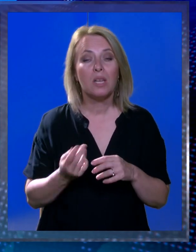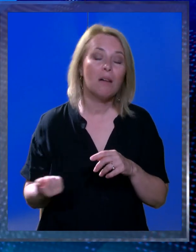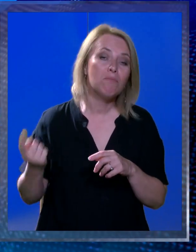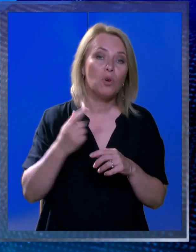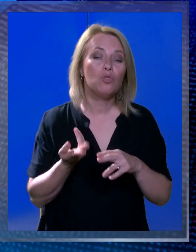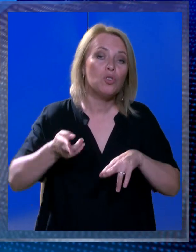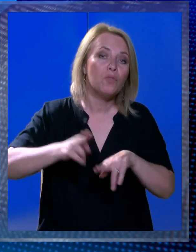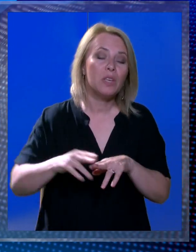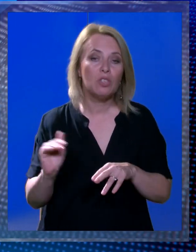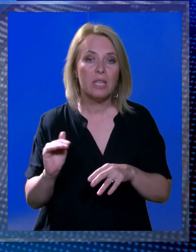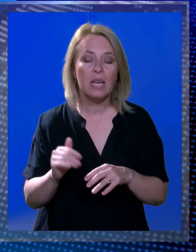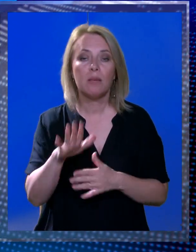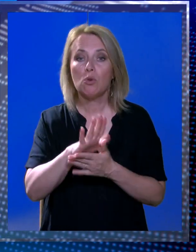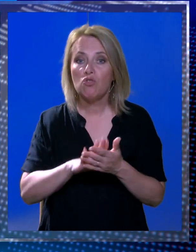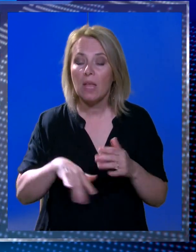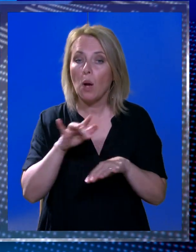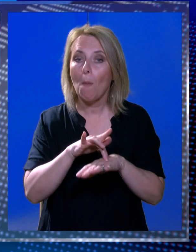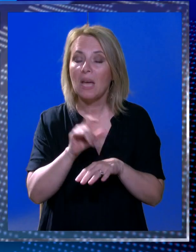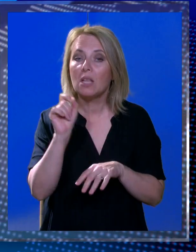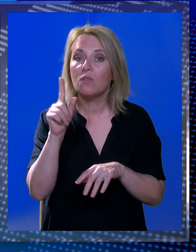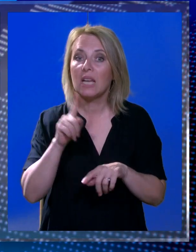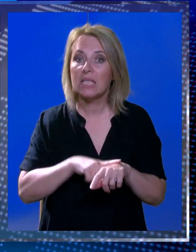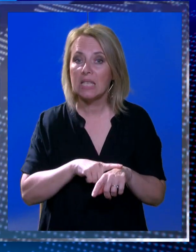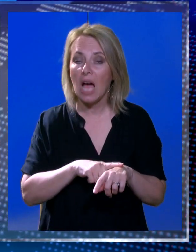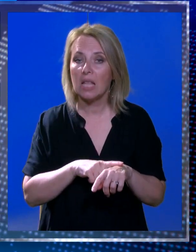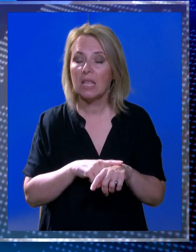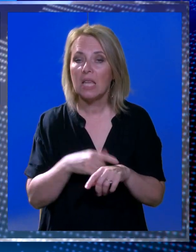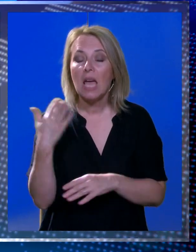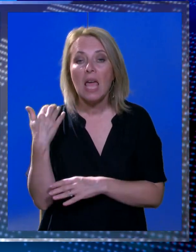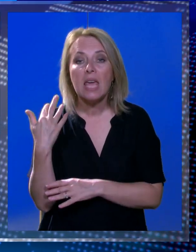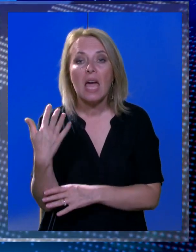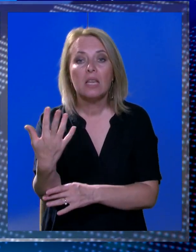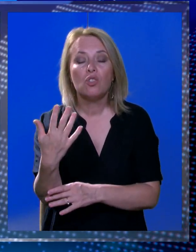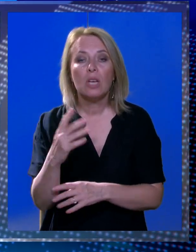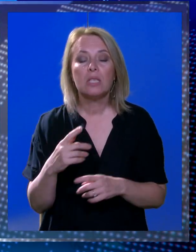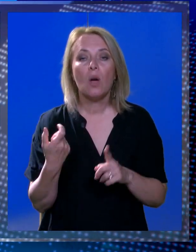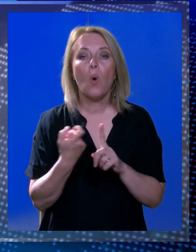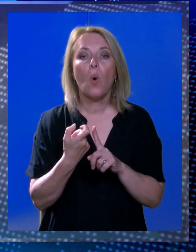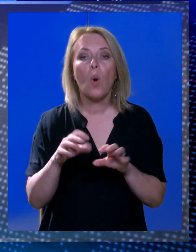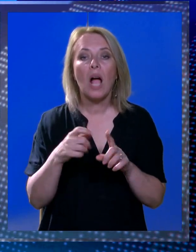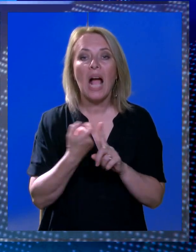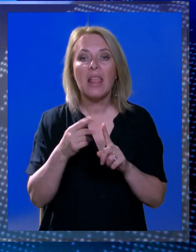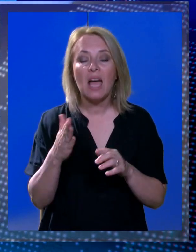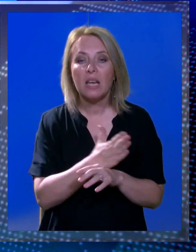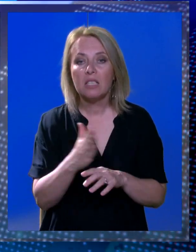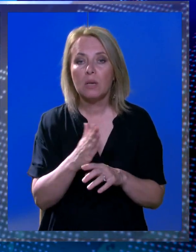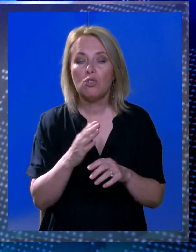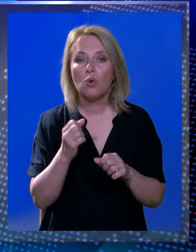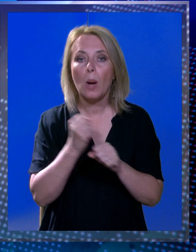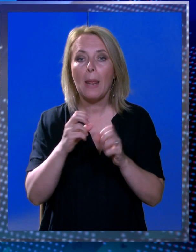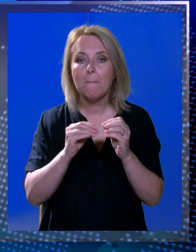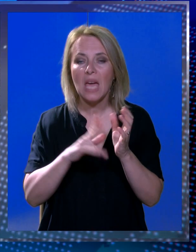Prvi start je u petak od 12 sati. Jedrića se u Koločepskom kanalu između Kalamote